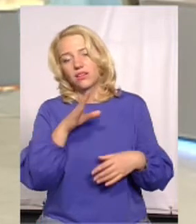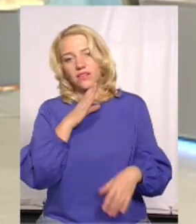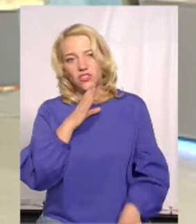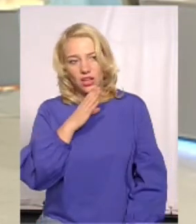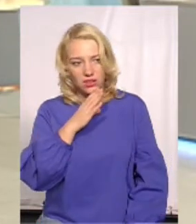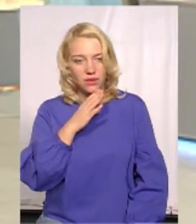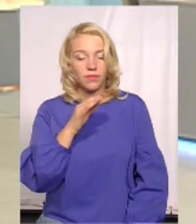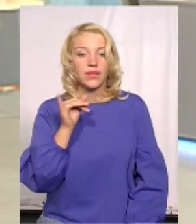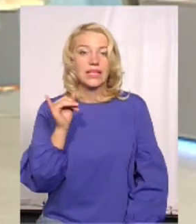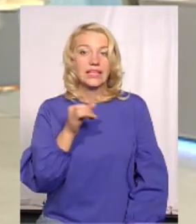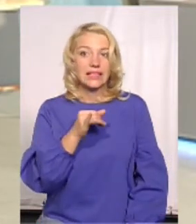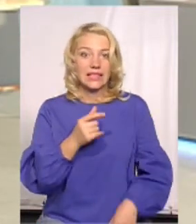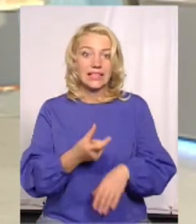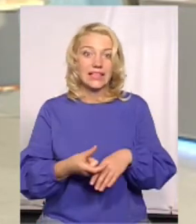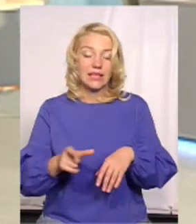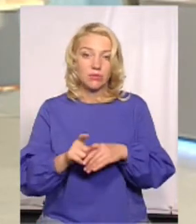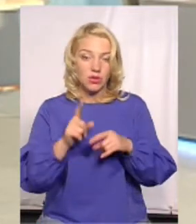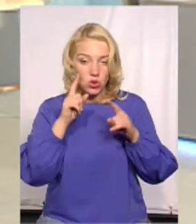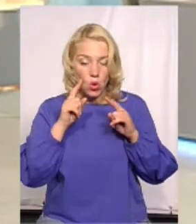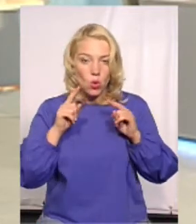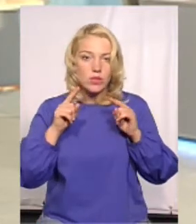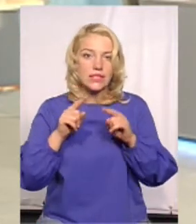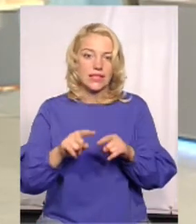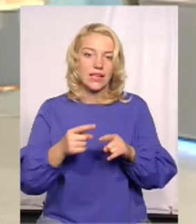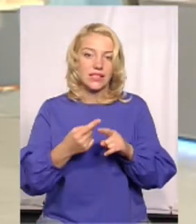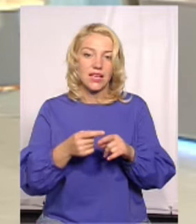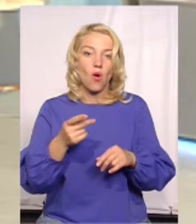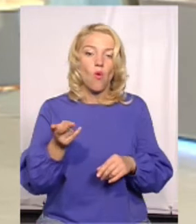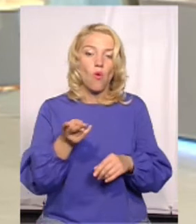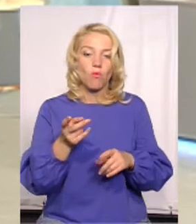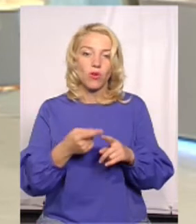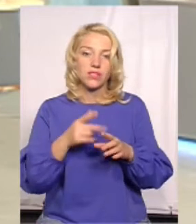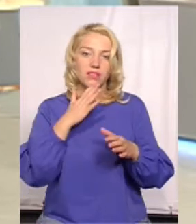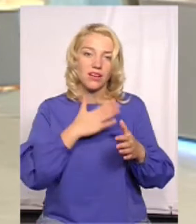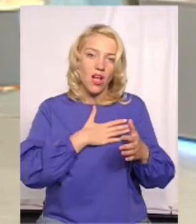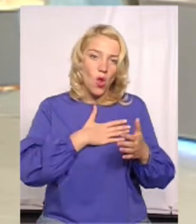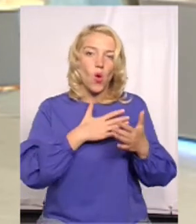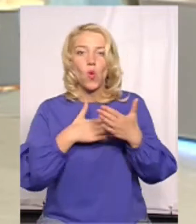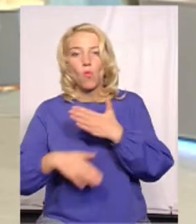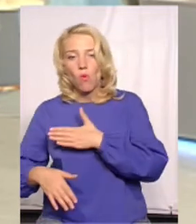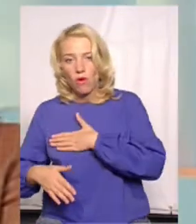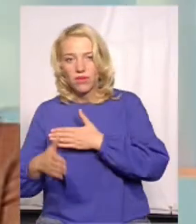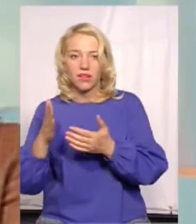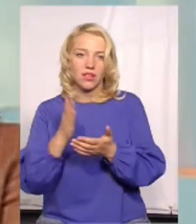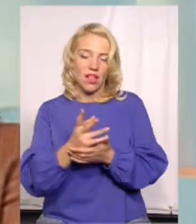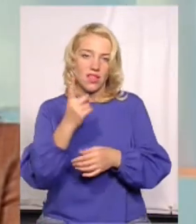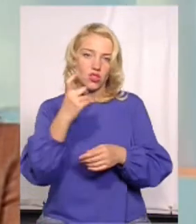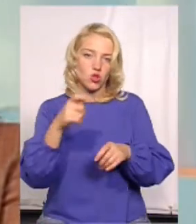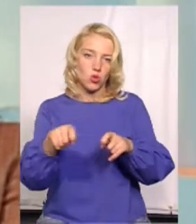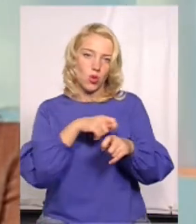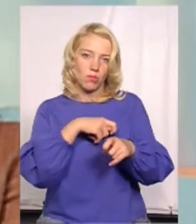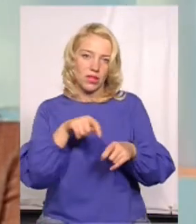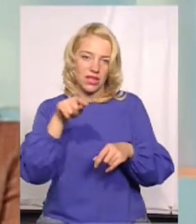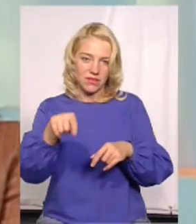Так, і найбільша концентрація обох цих, моїх любов, і якраз знаходиться на Стометрівці. Там